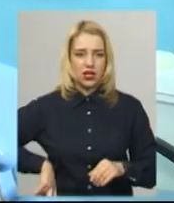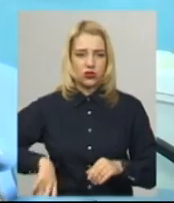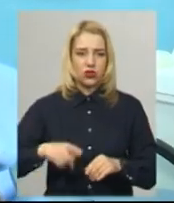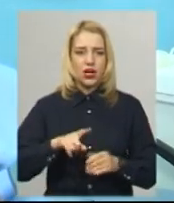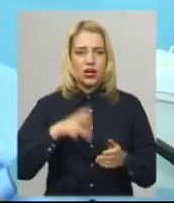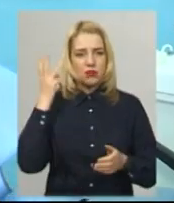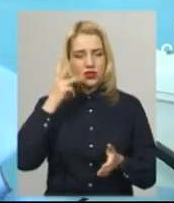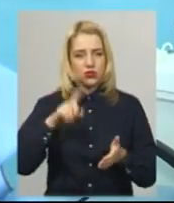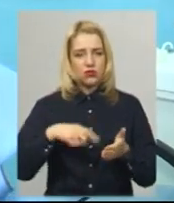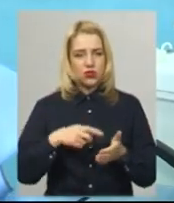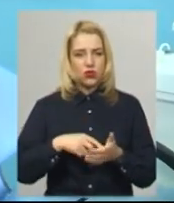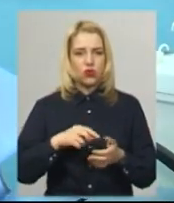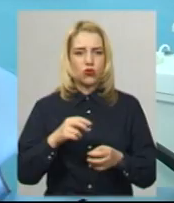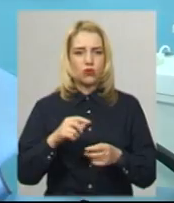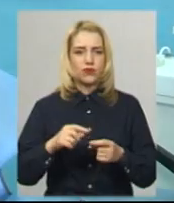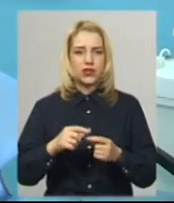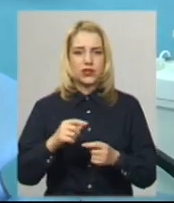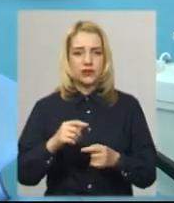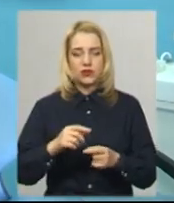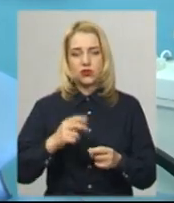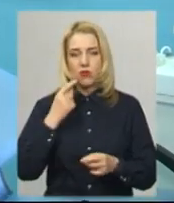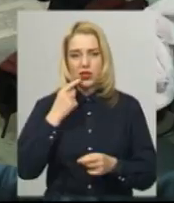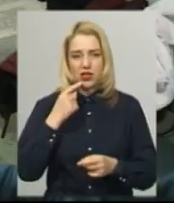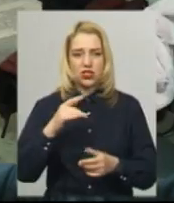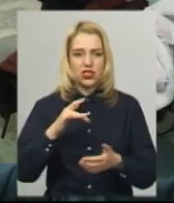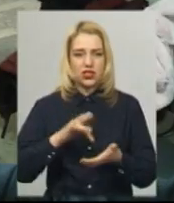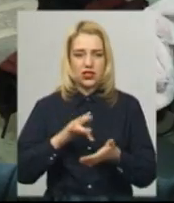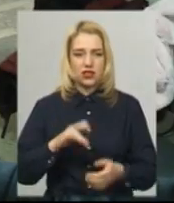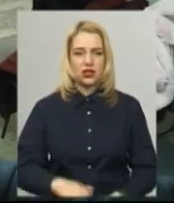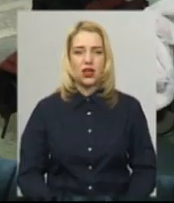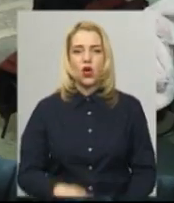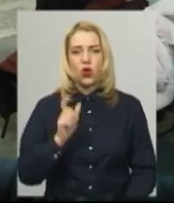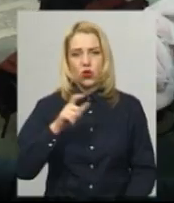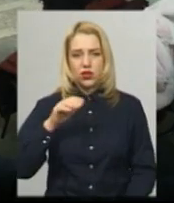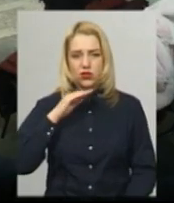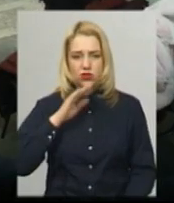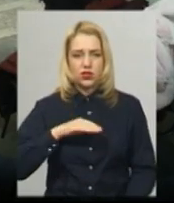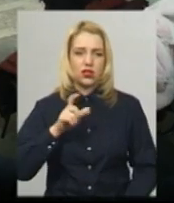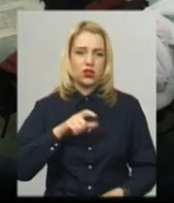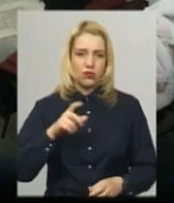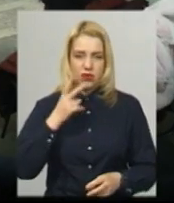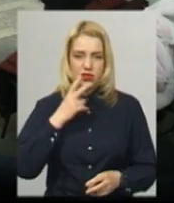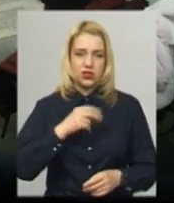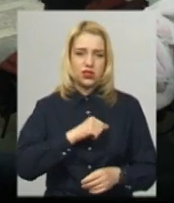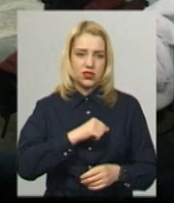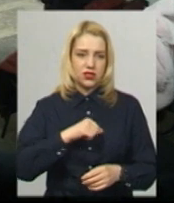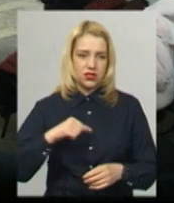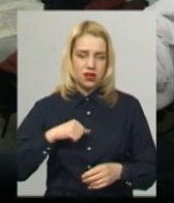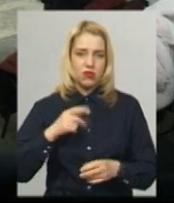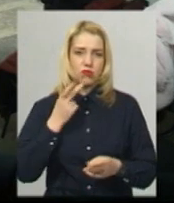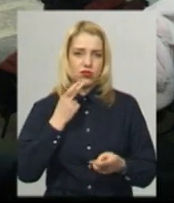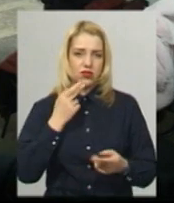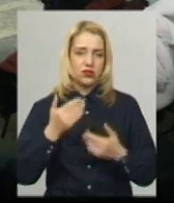комунального підприємства, медичний стоматологічний центр Наталя Іванців. Людей достатньо, і ви саме мочете бачити, постійно